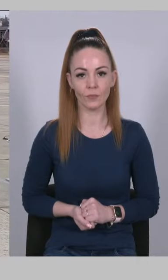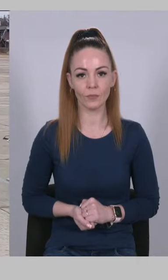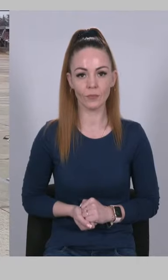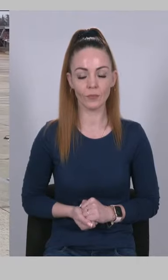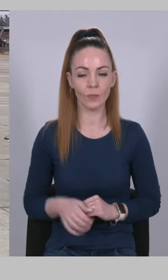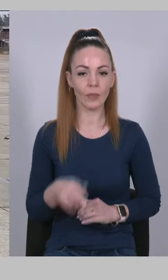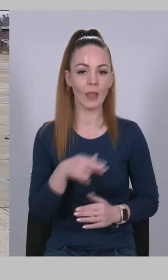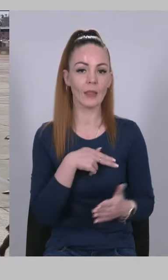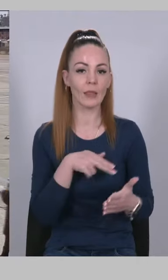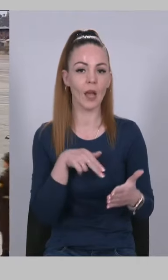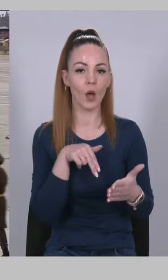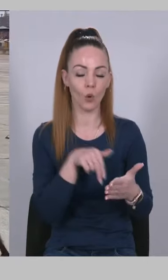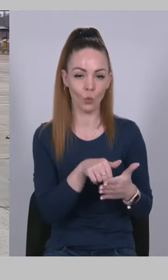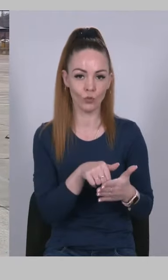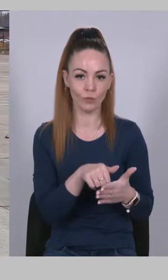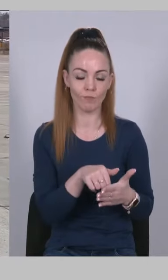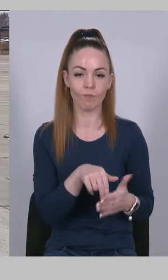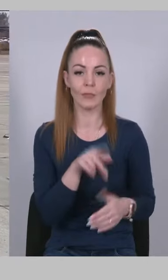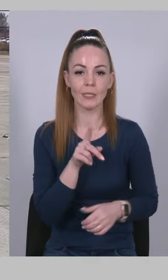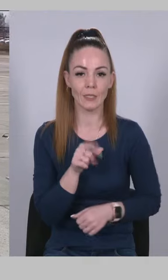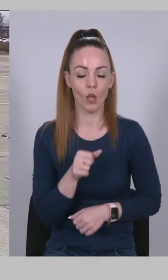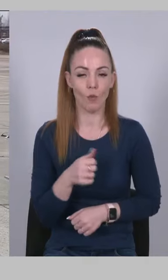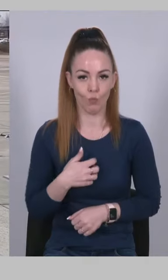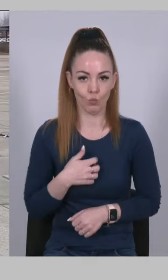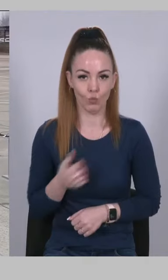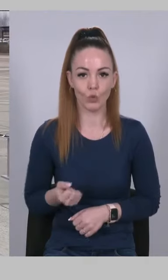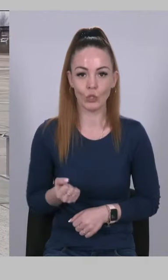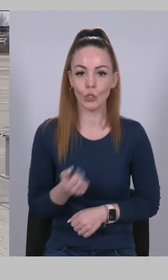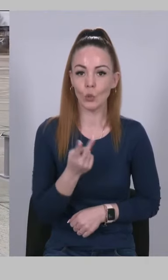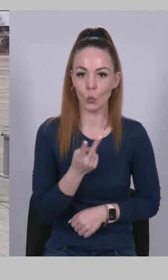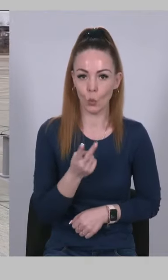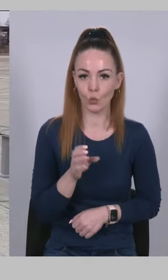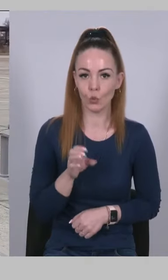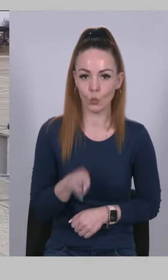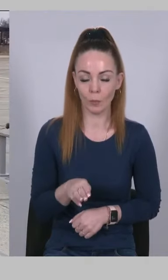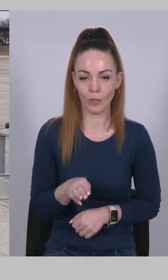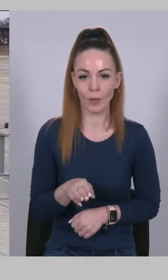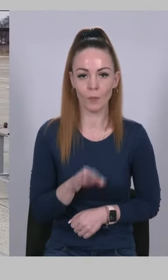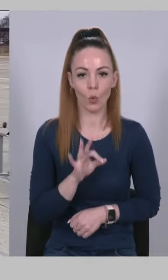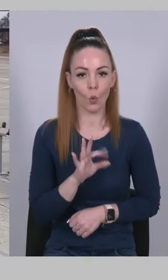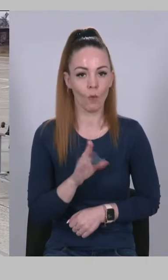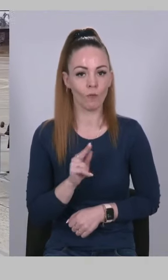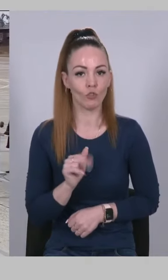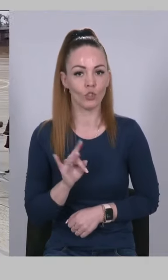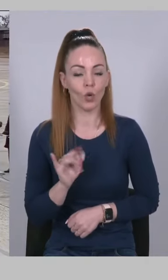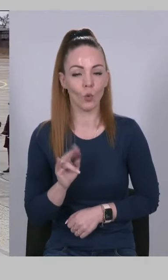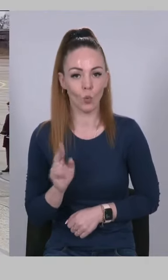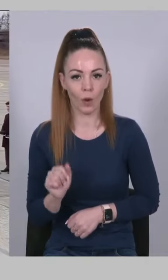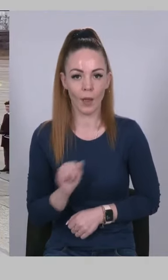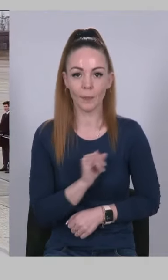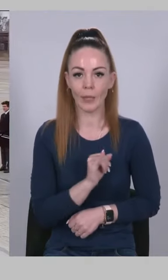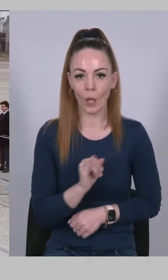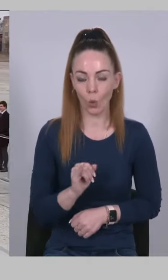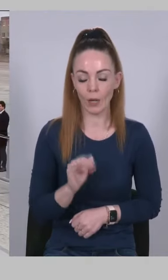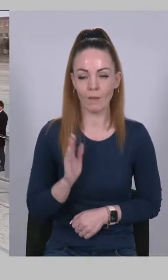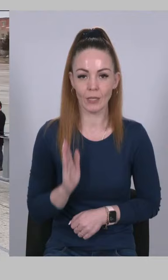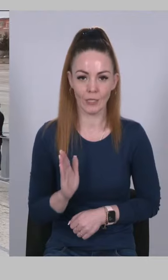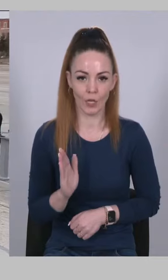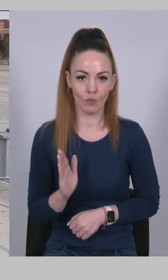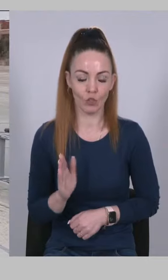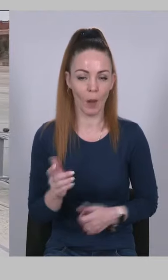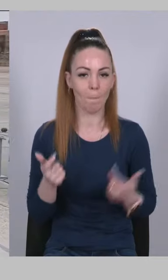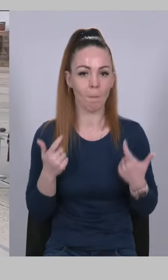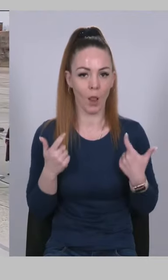Нагороджено орденом замужність другого ступеня, Овчарука Ігоря Васильовича,